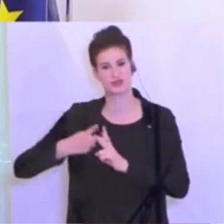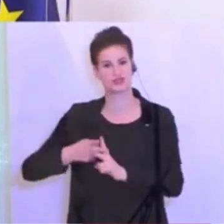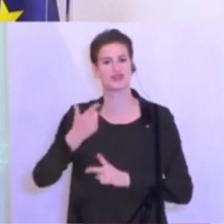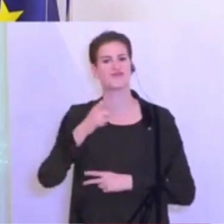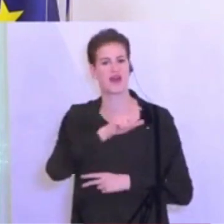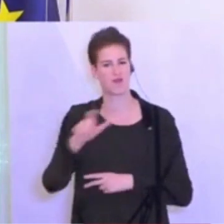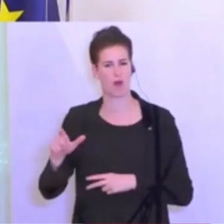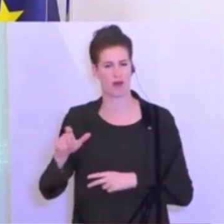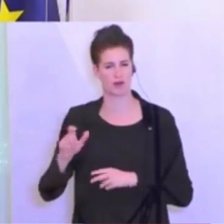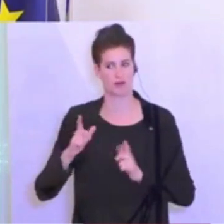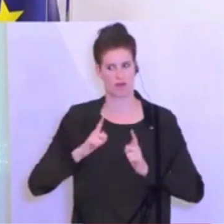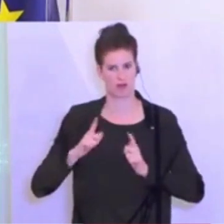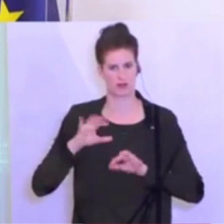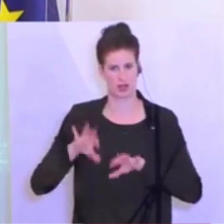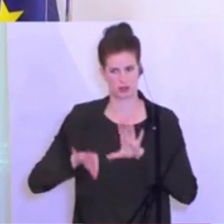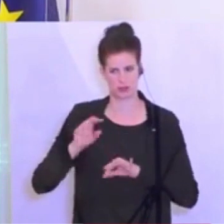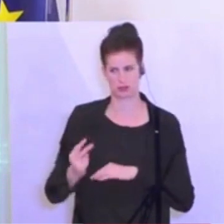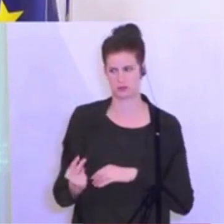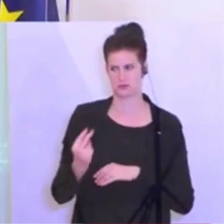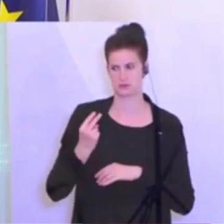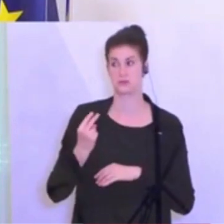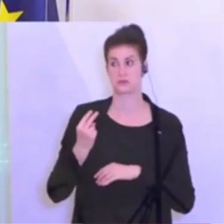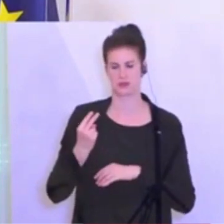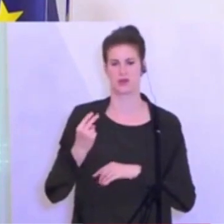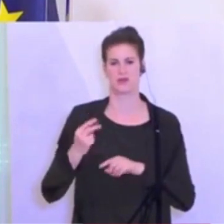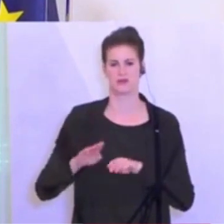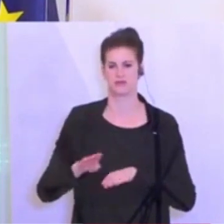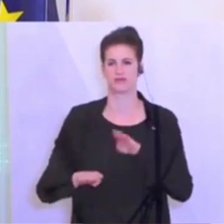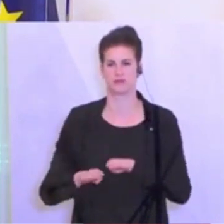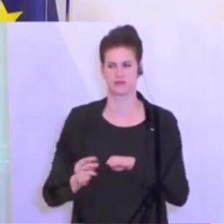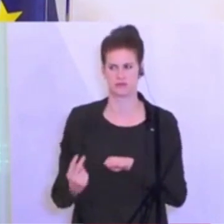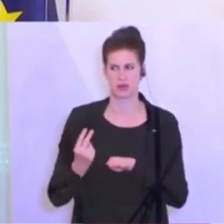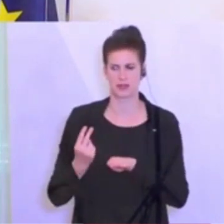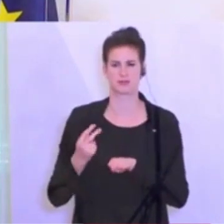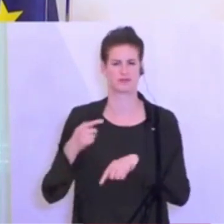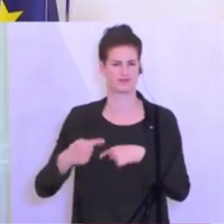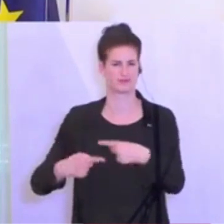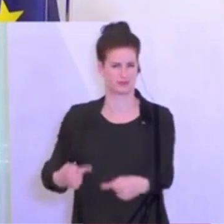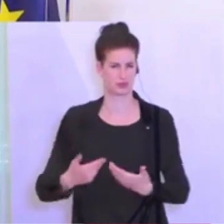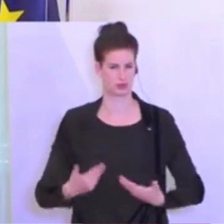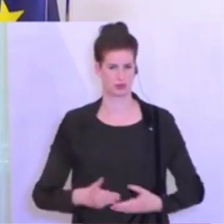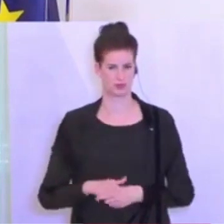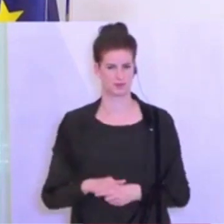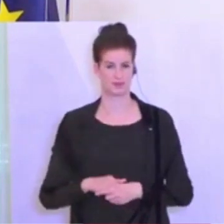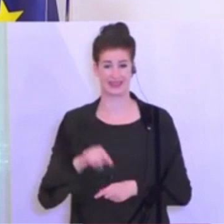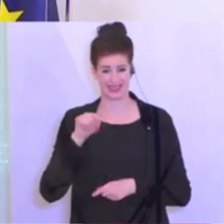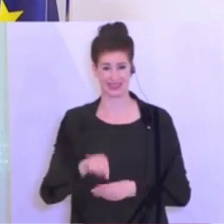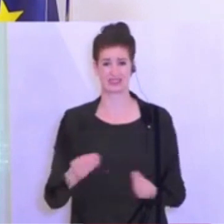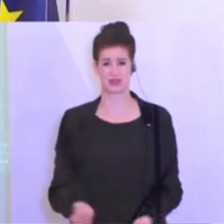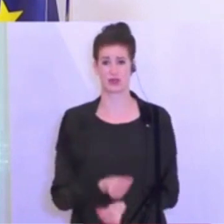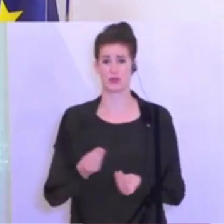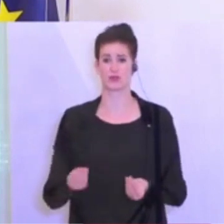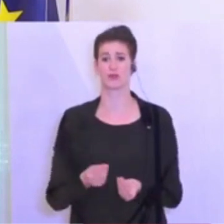dass wir innerhalb von zwei Wochen den nächsten Schritt setzen wollen. Das ist der Grund. Und natürlich